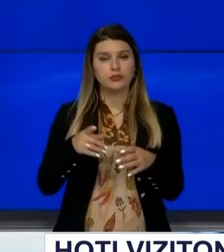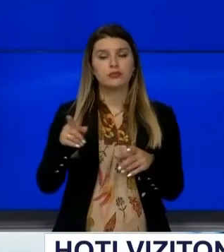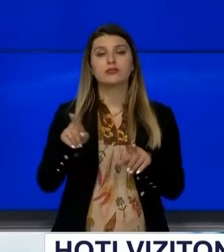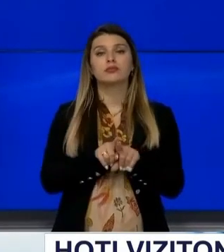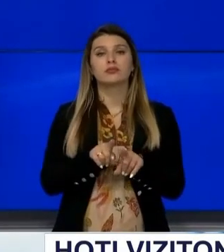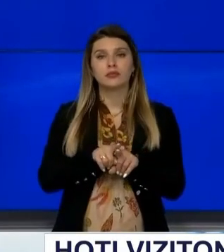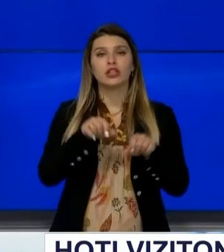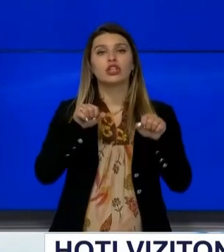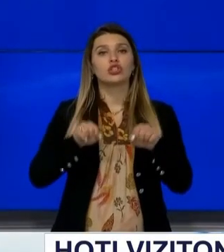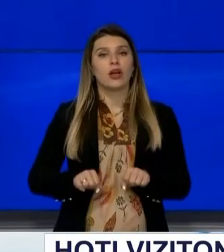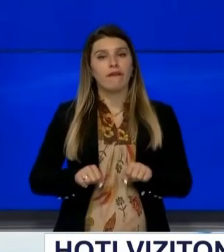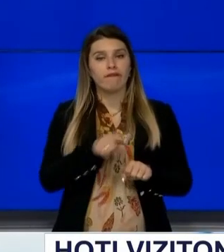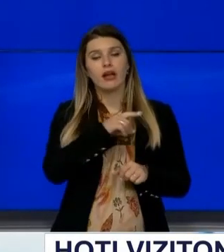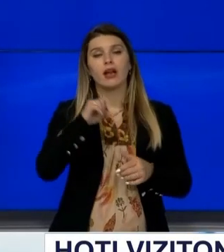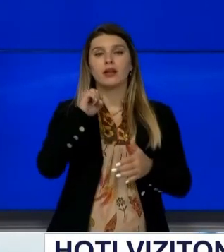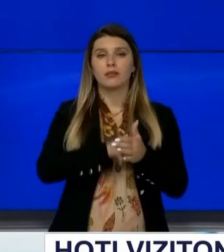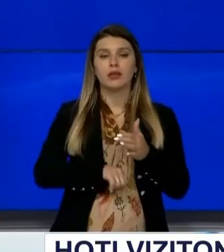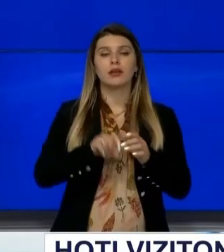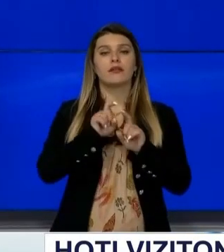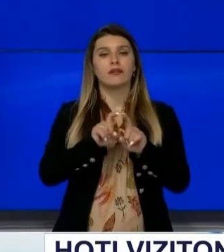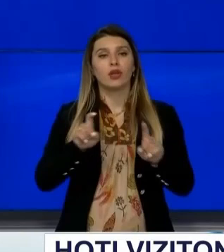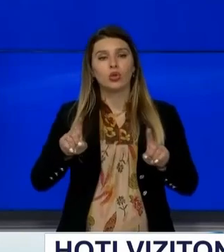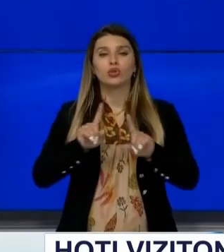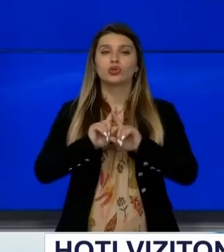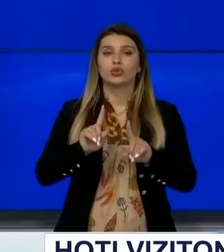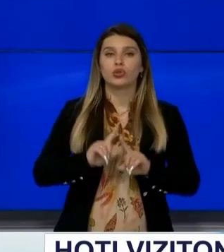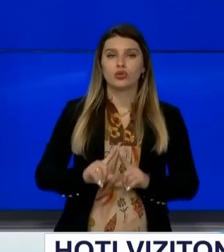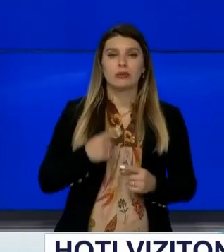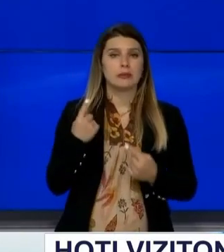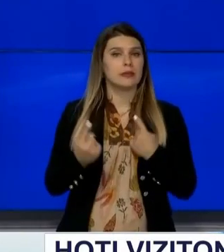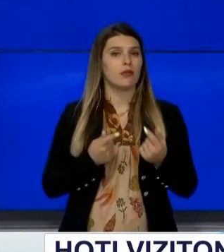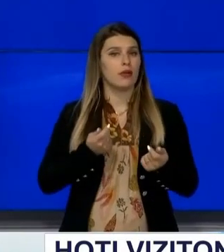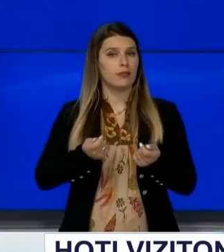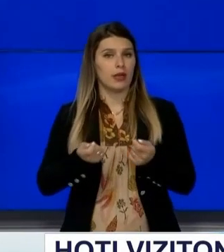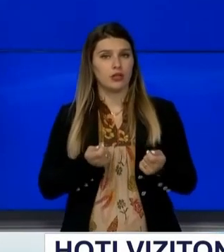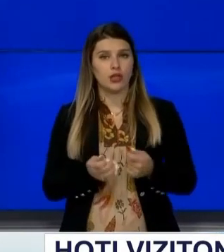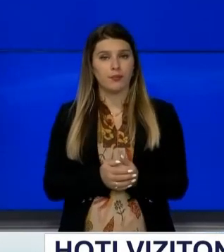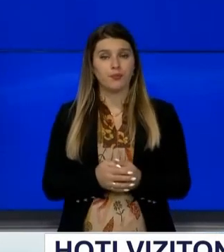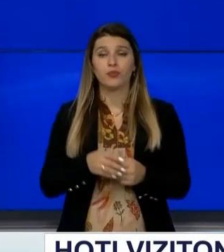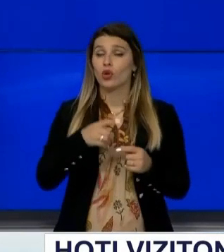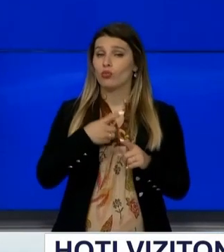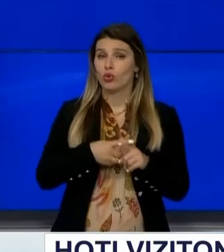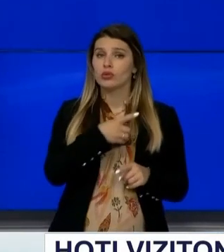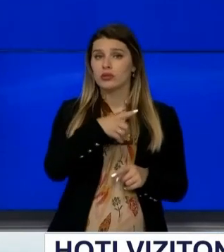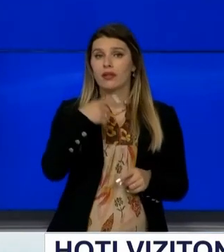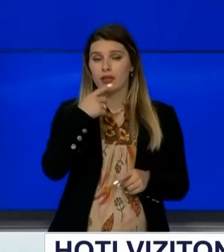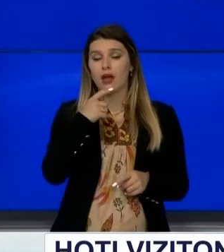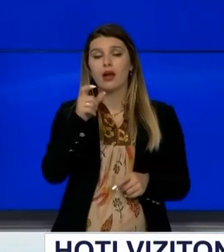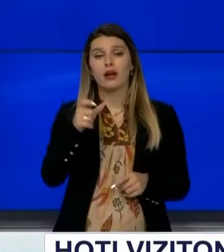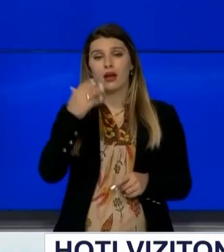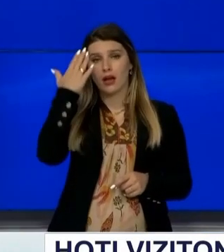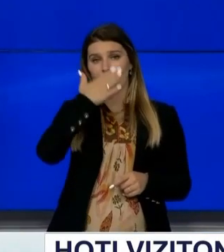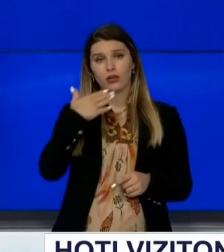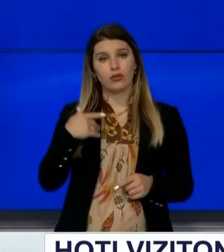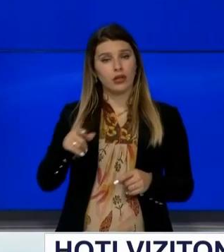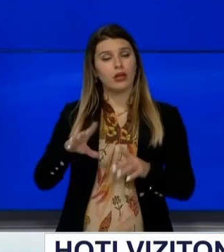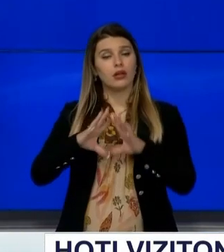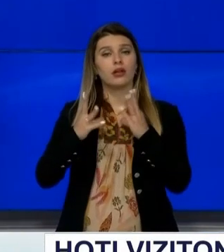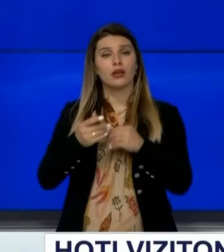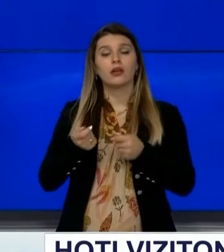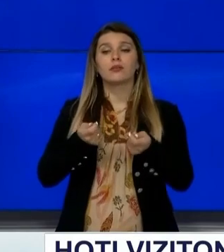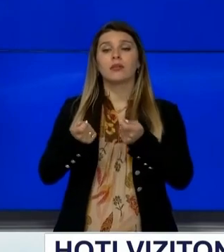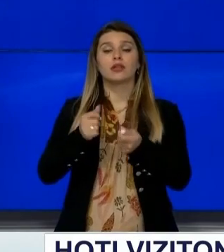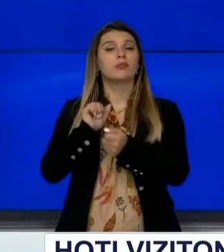masave të qeverjismë për parandalimin e pandemisë COVID-19 Hoti gjithashtu e vlerësoj rolin e i pëshkëviz në të gjitha proceset